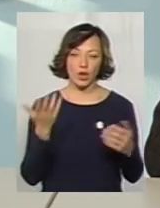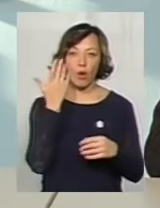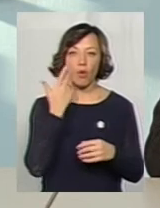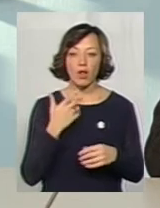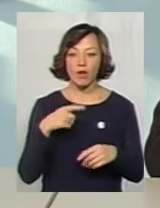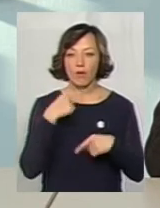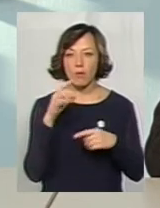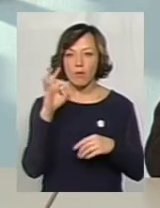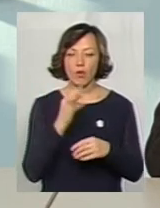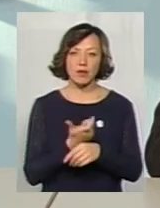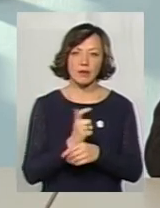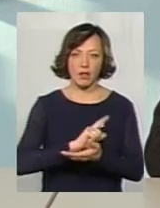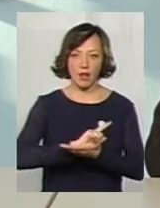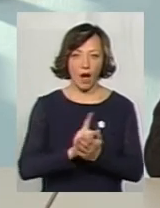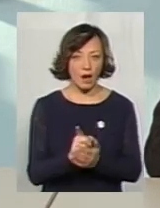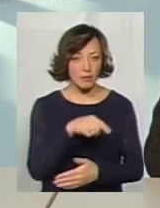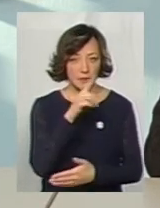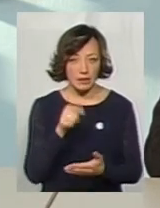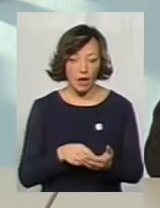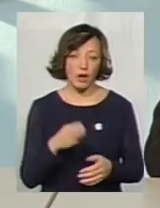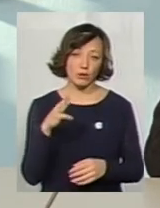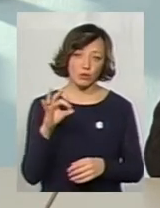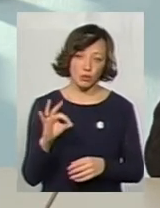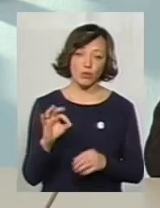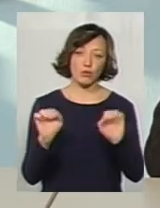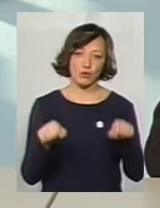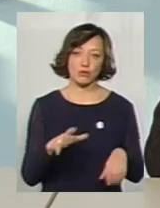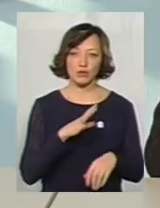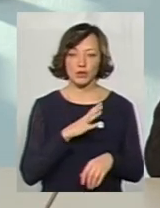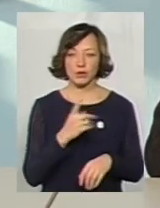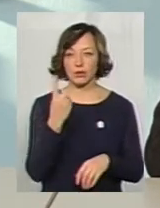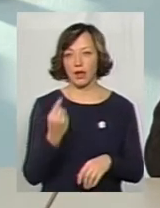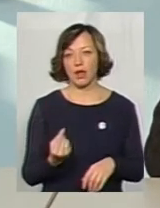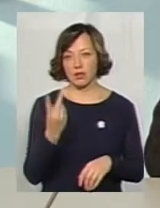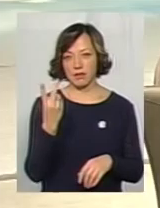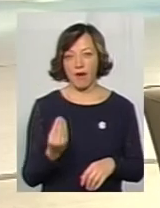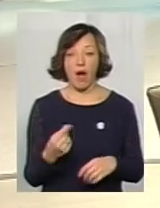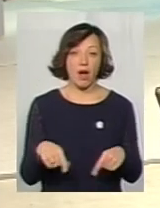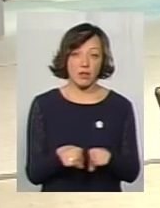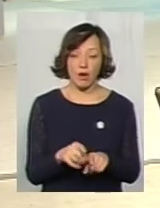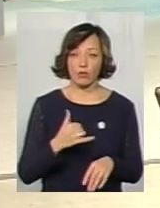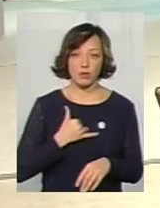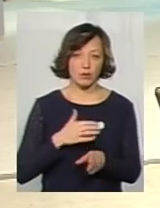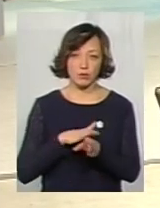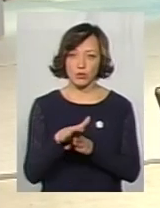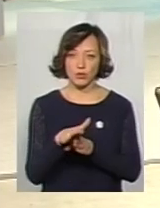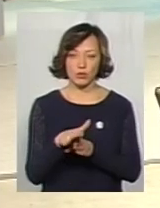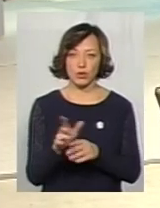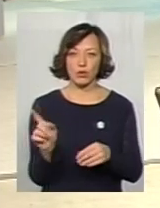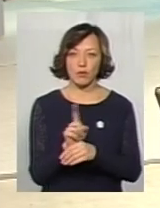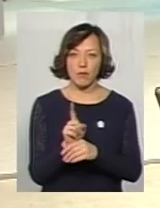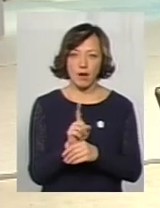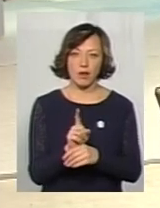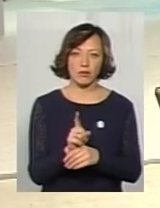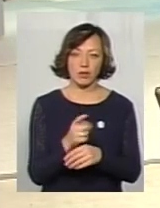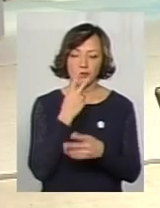мова йде про якісь надногальні питання, то, власне, може бути там день-два. А так в нас абсолютно нормально